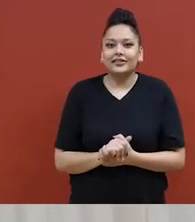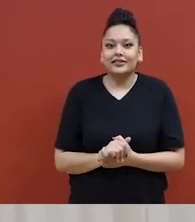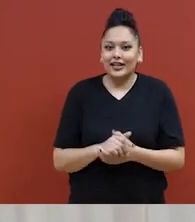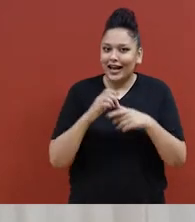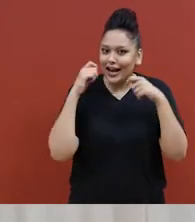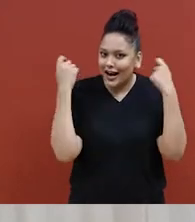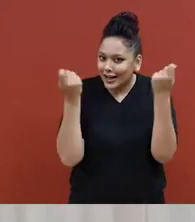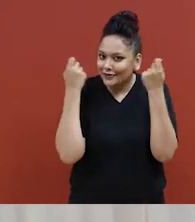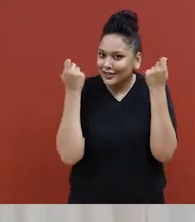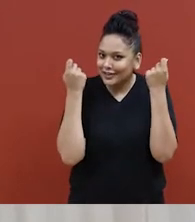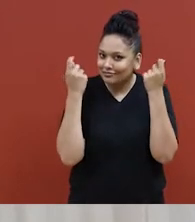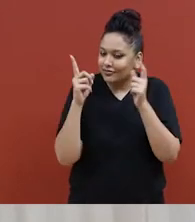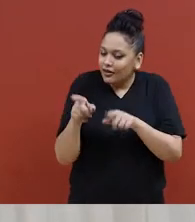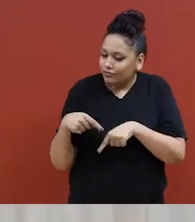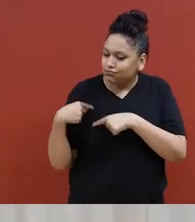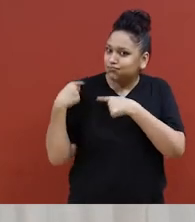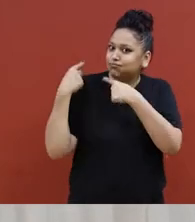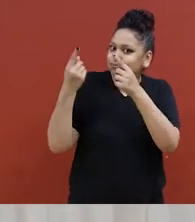anniversaire.